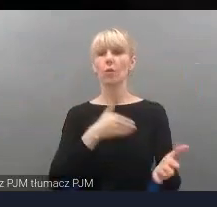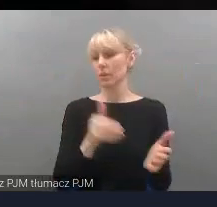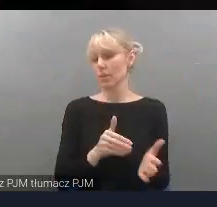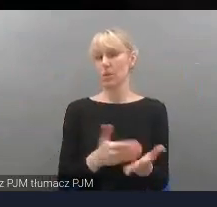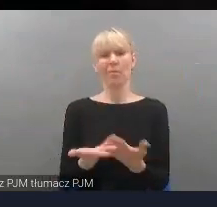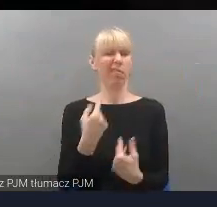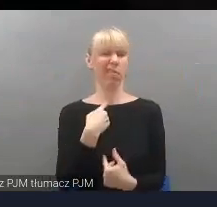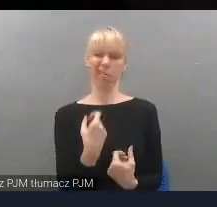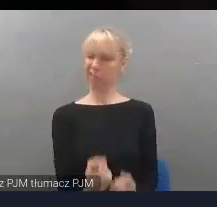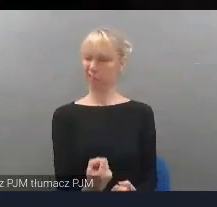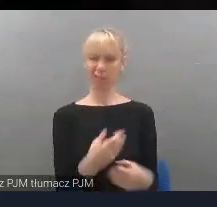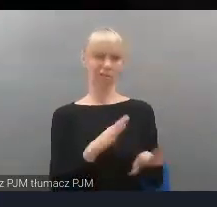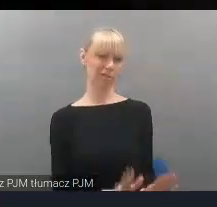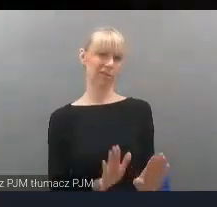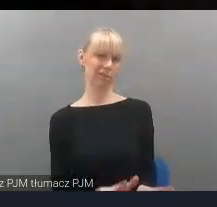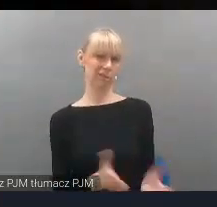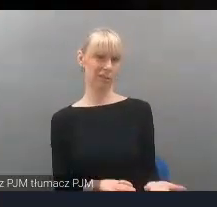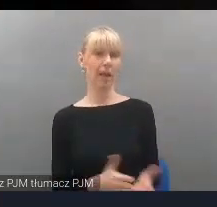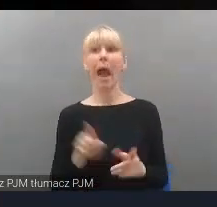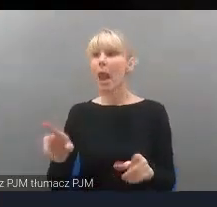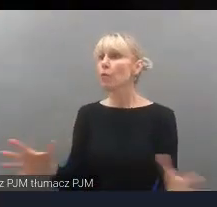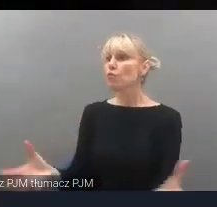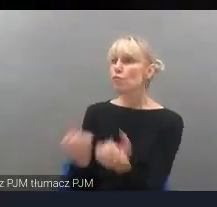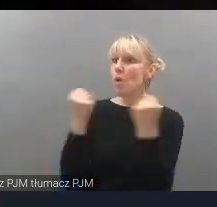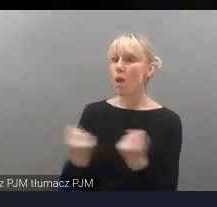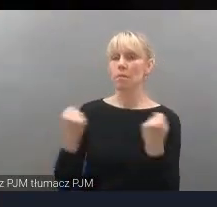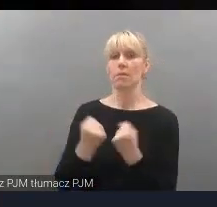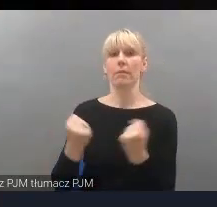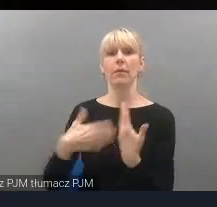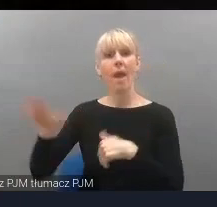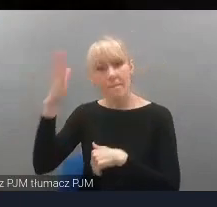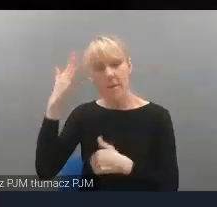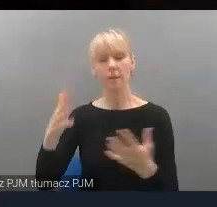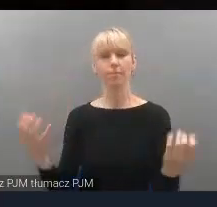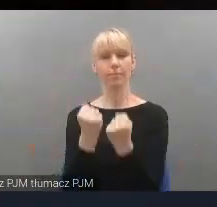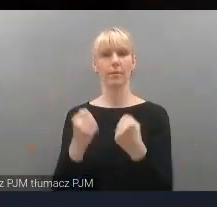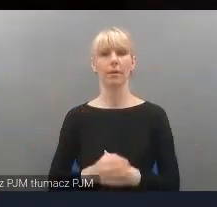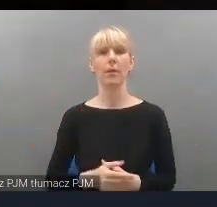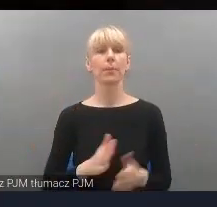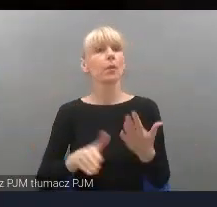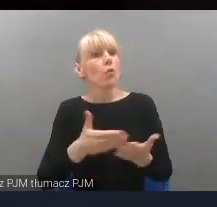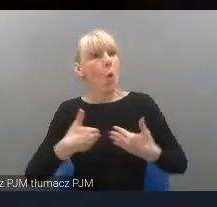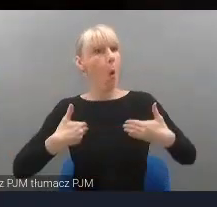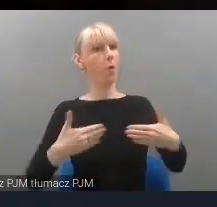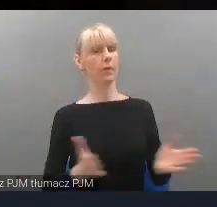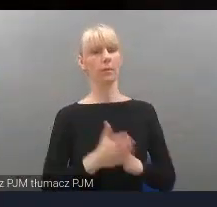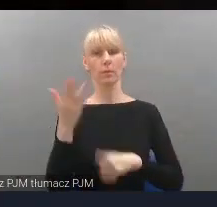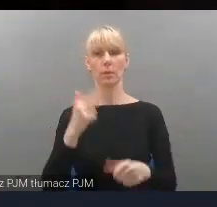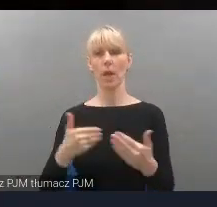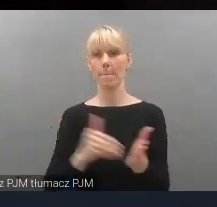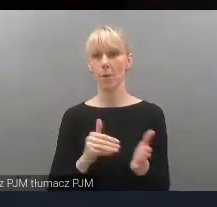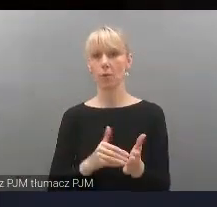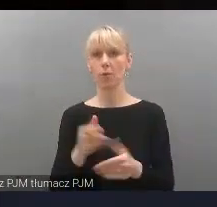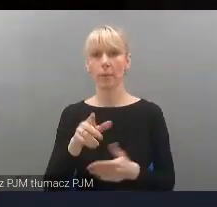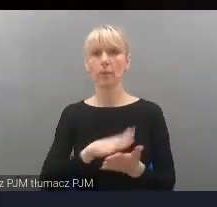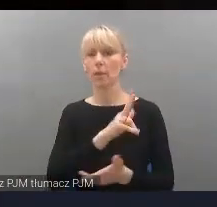Nie nudne siedzenie, ale aktywne zdobywanie wiedzy. Także otwieramy się na te potrzeby i staramy się dla każdego tak dostosować